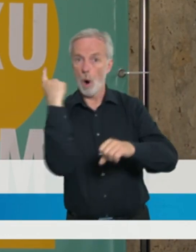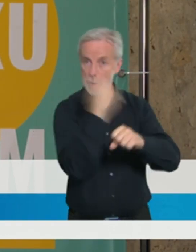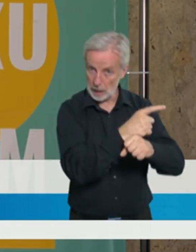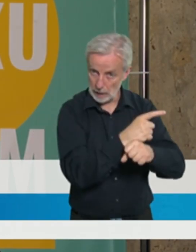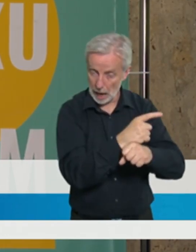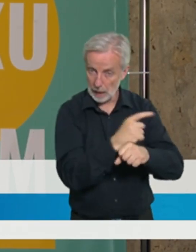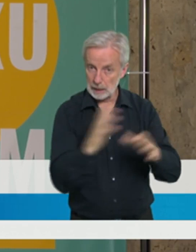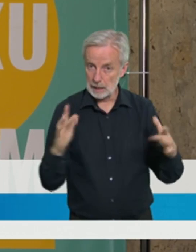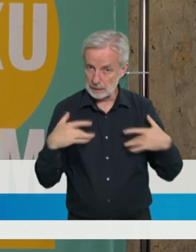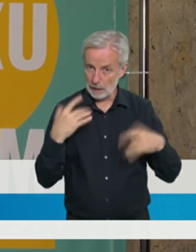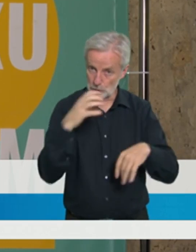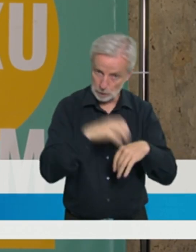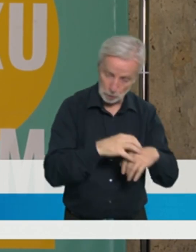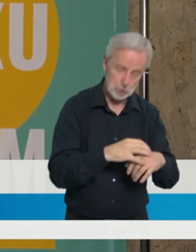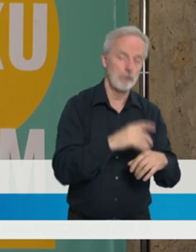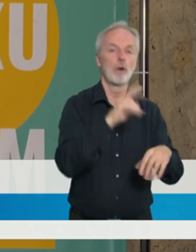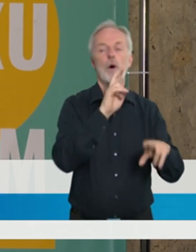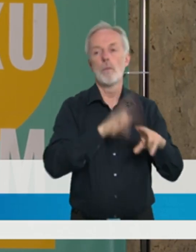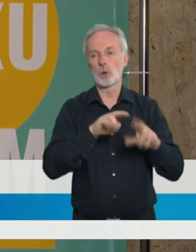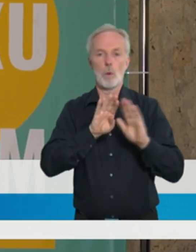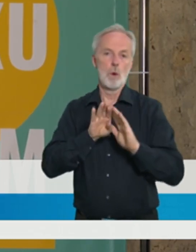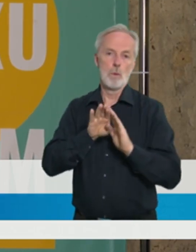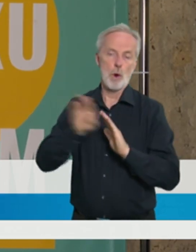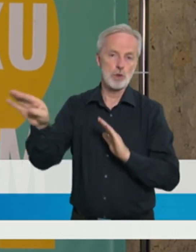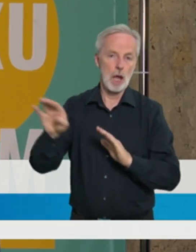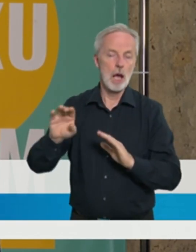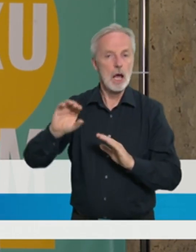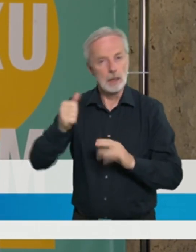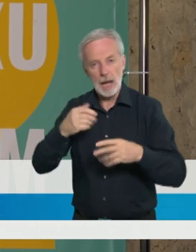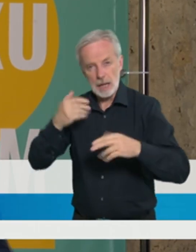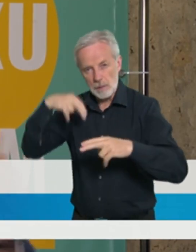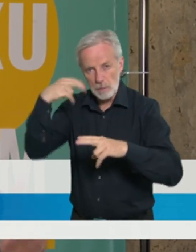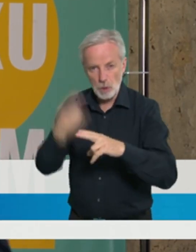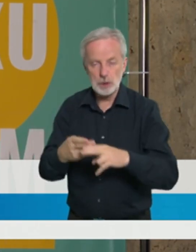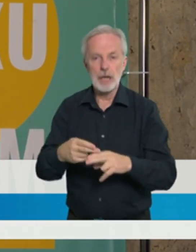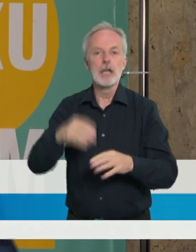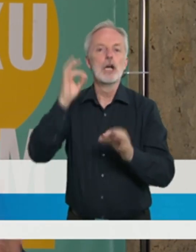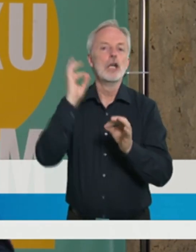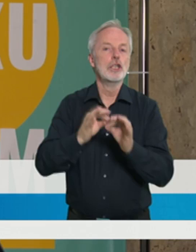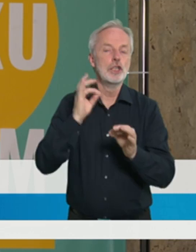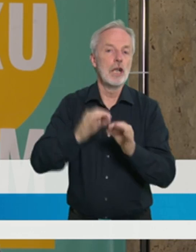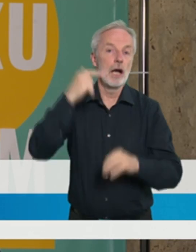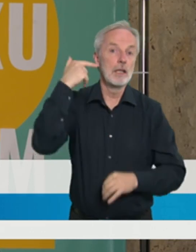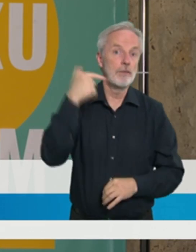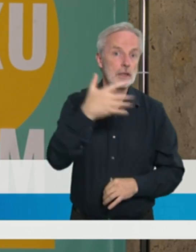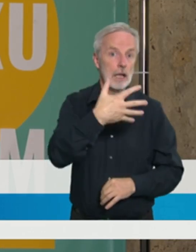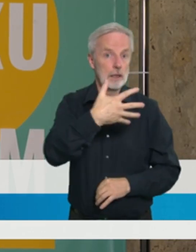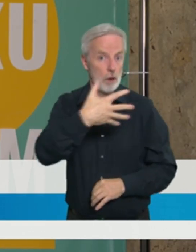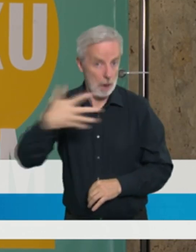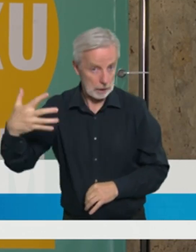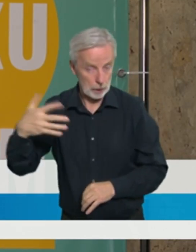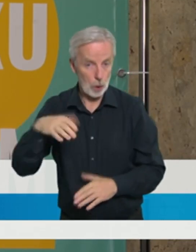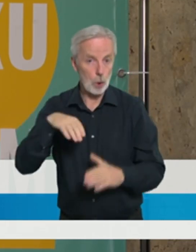a dorost. znamená nejpozději 25. října od toho dalšího pondělí by